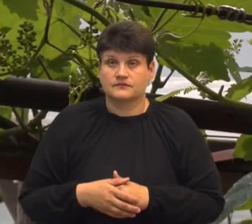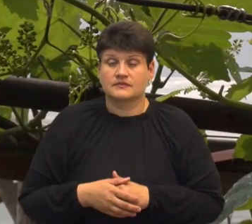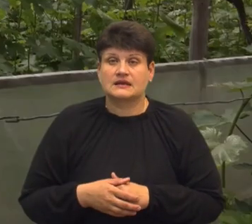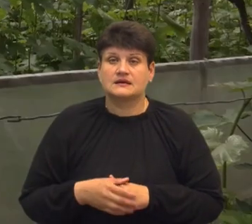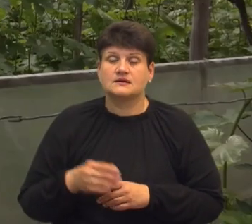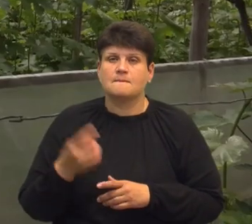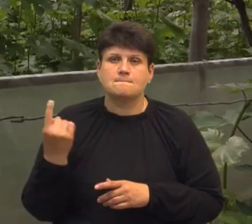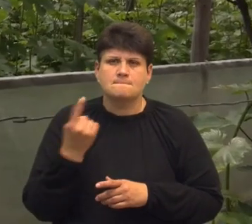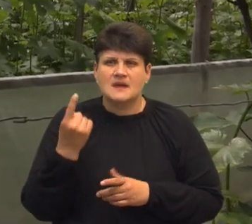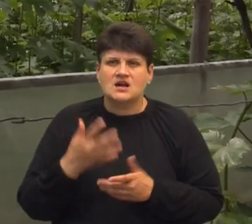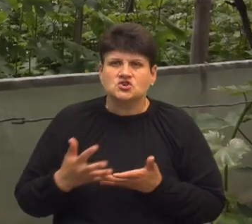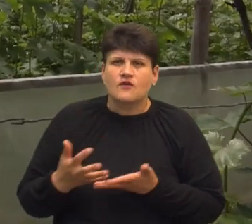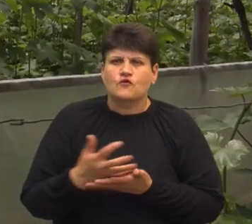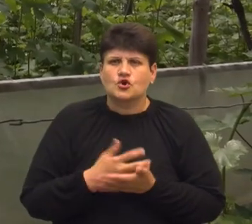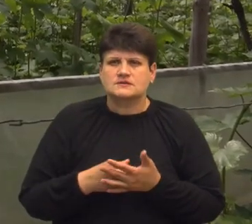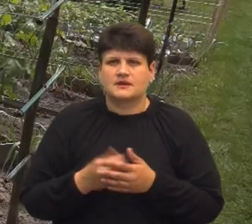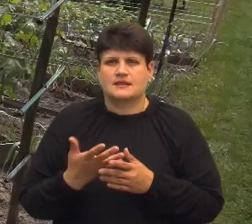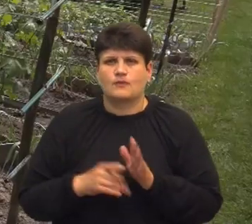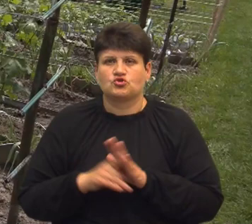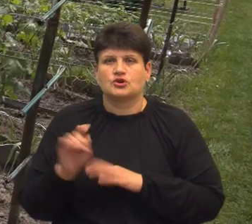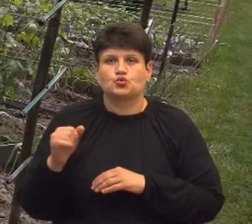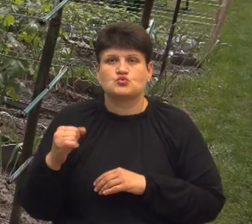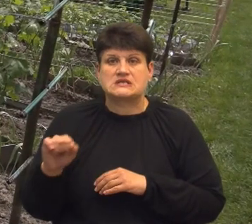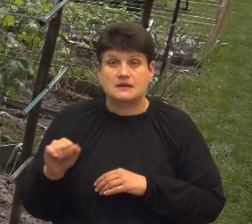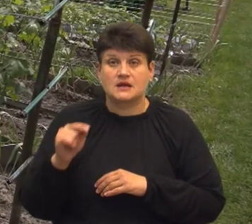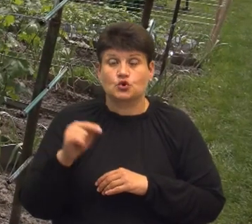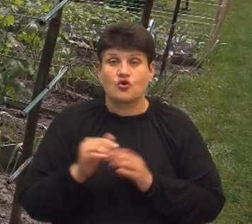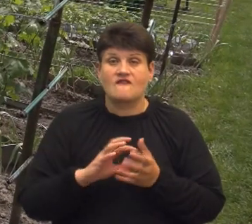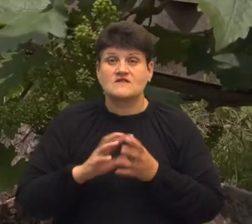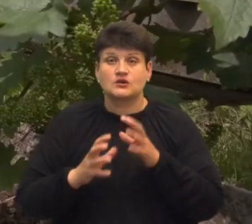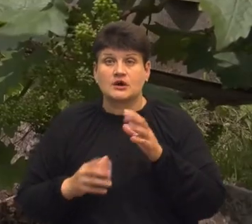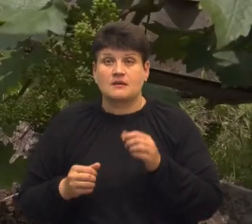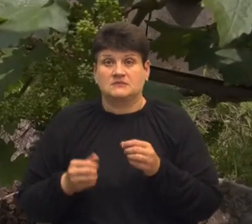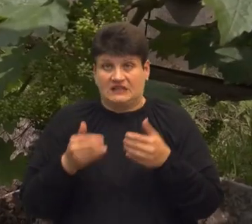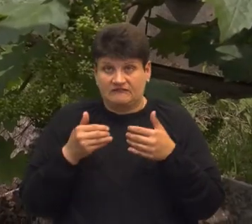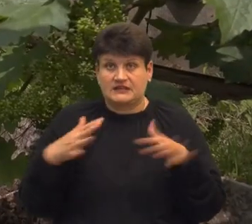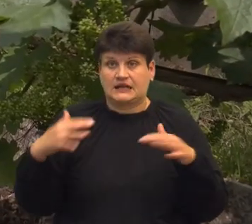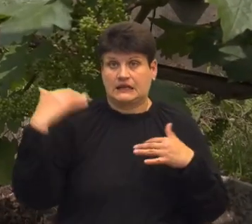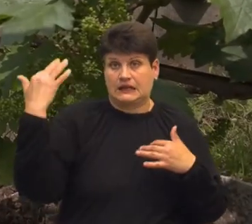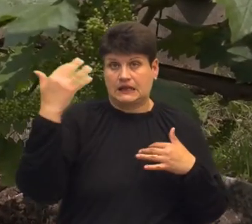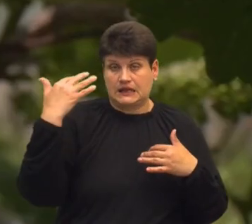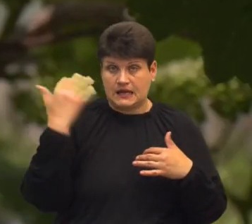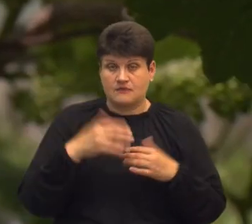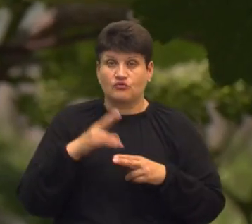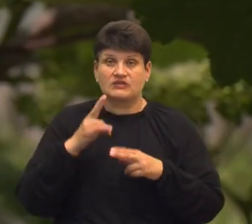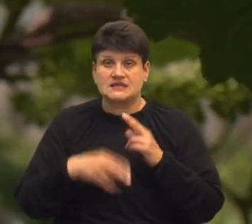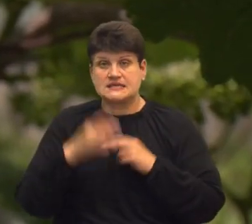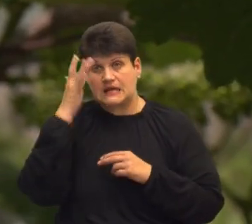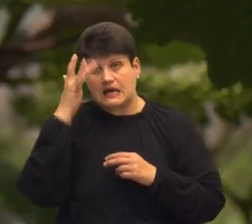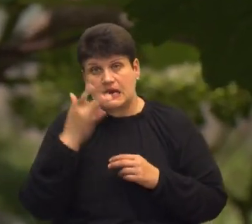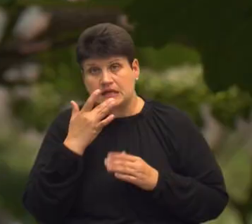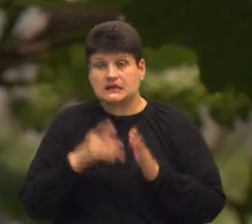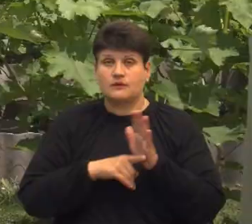перший ворожай із теплиць збирає вже на початку серпня. Той виноград, що росте під відкритим небом, достигає в кінці літа або на початку